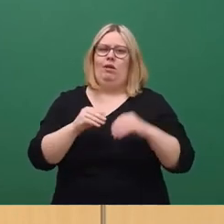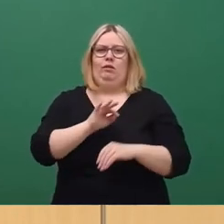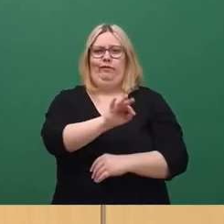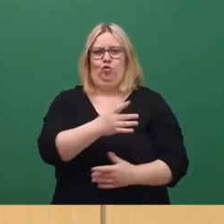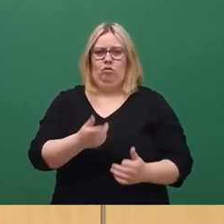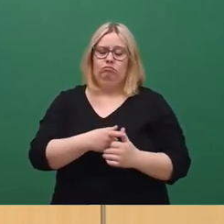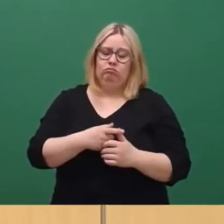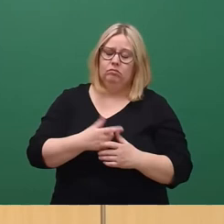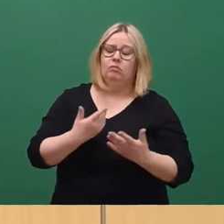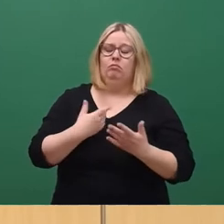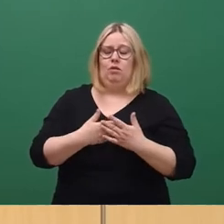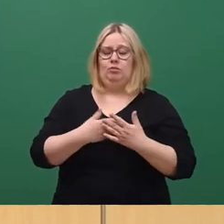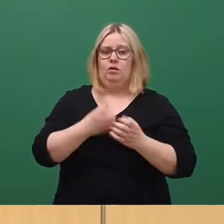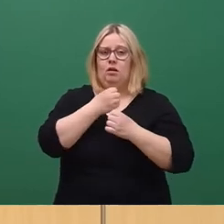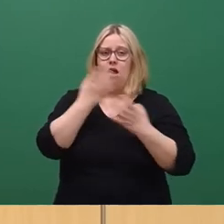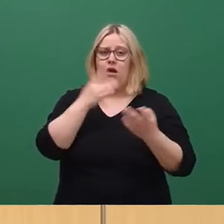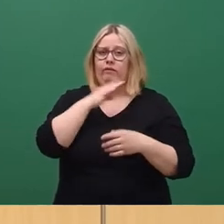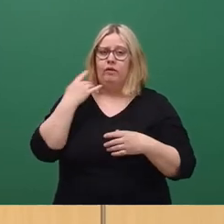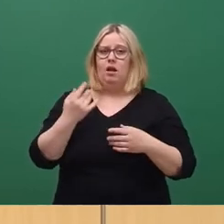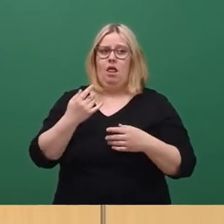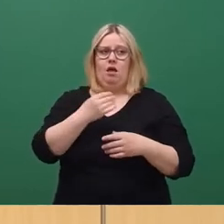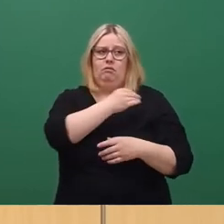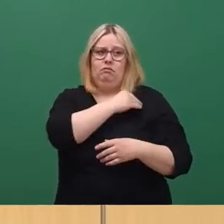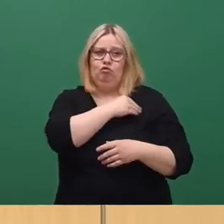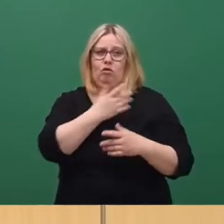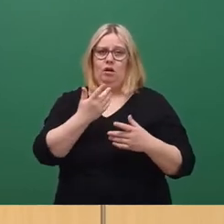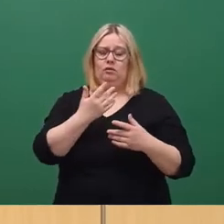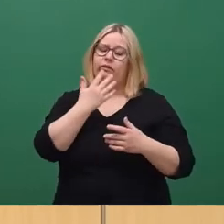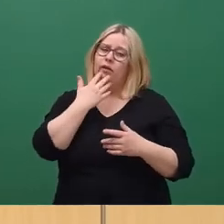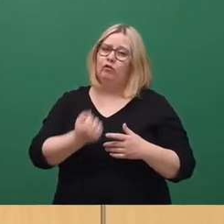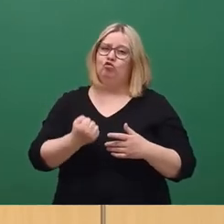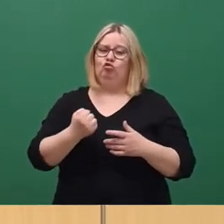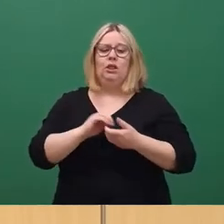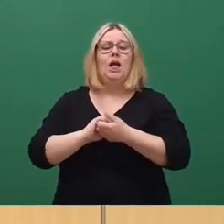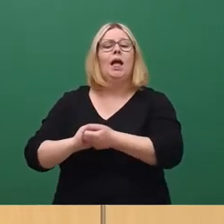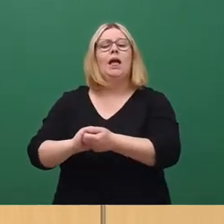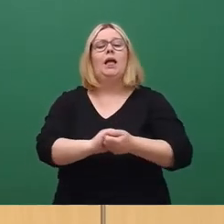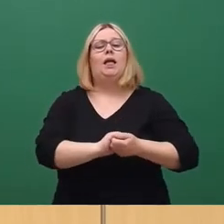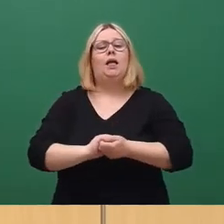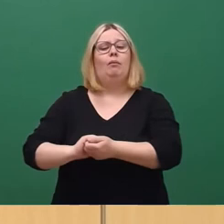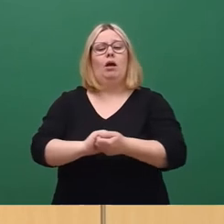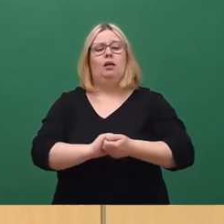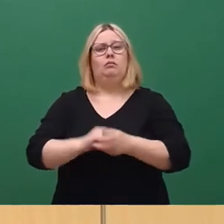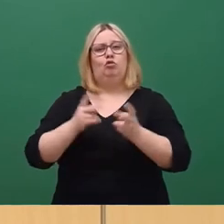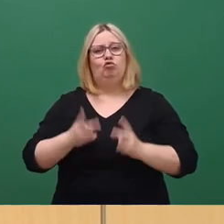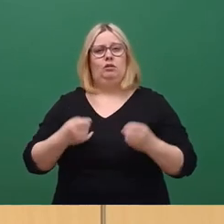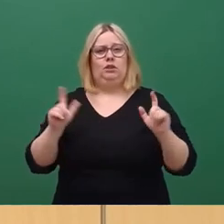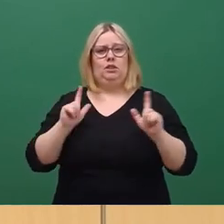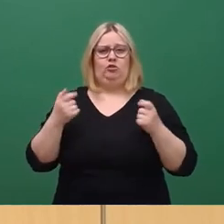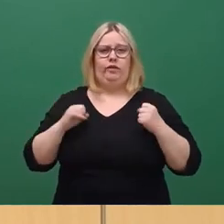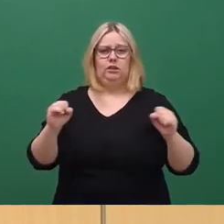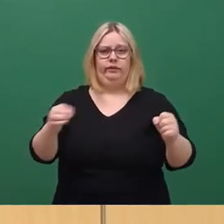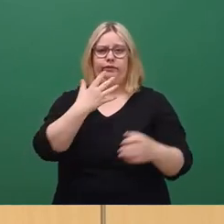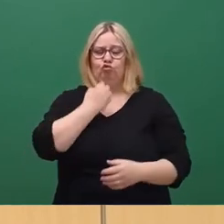einen sind zahlreiche Akteure an mich herangetreten, mit dem Wunsch, gemeinsam als Stadtgesellschaft aktiv zu werden. Der